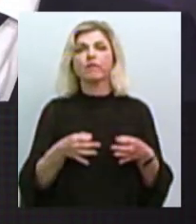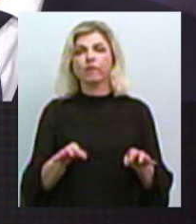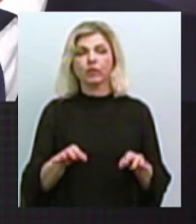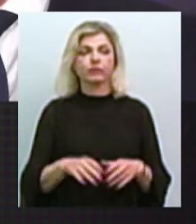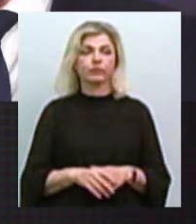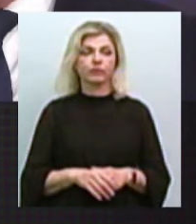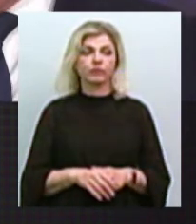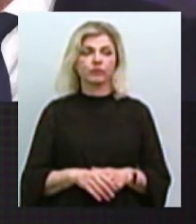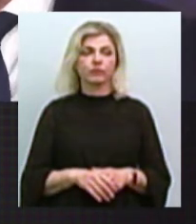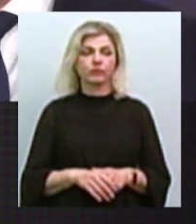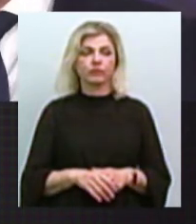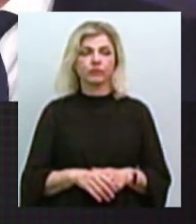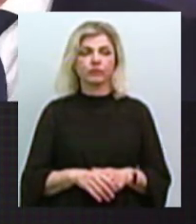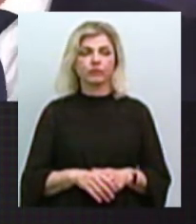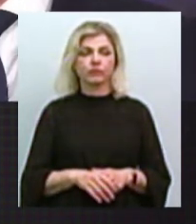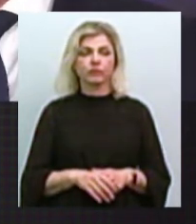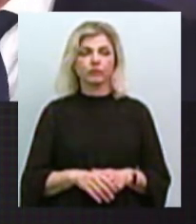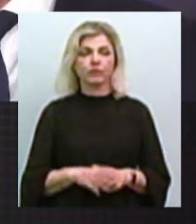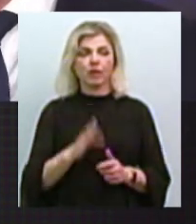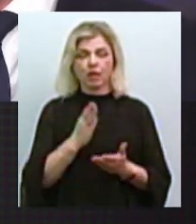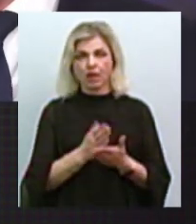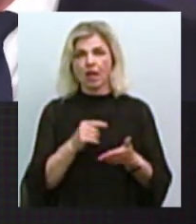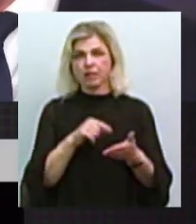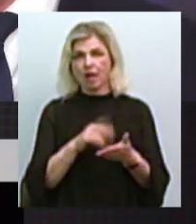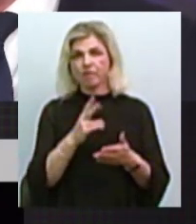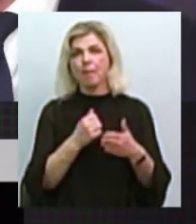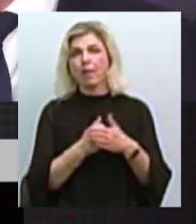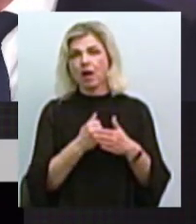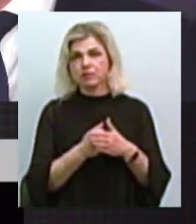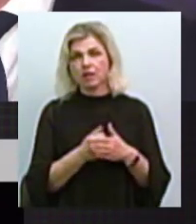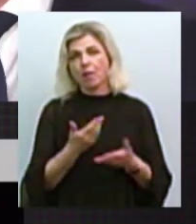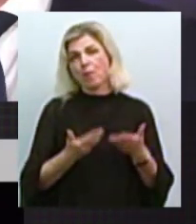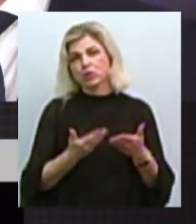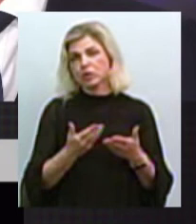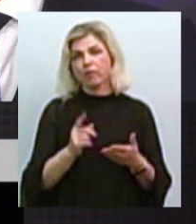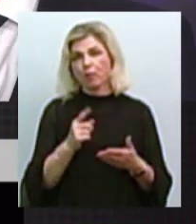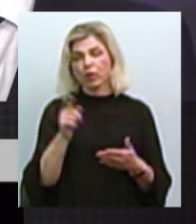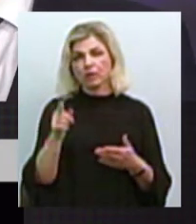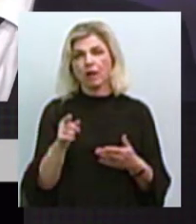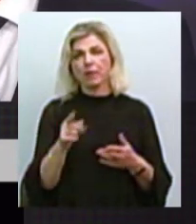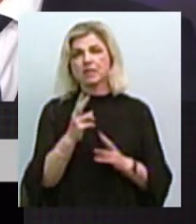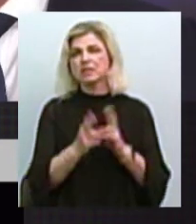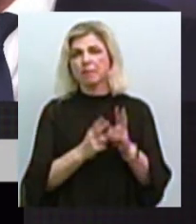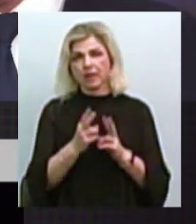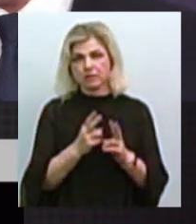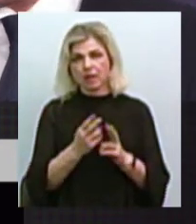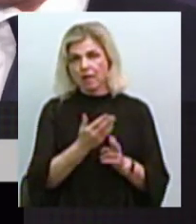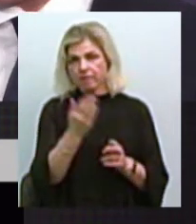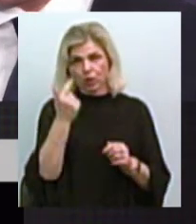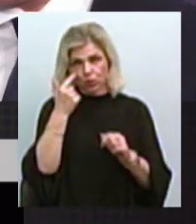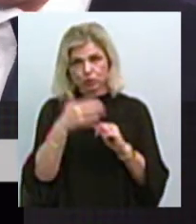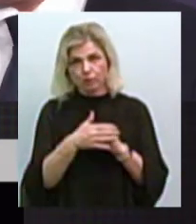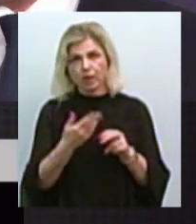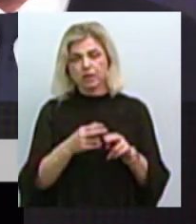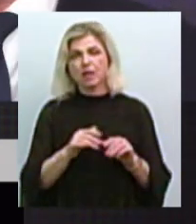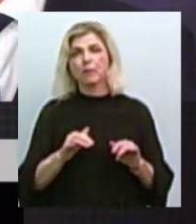допомогти вакансій у мене нема, вони є в базі. На сьогодні я, можливо, десь там, тому що вони змінюються у нас, це ж вакансії, ви ж розумієте, це процес,